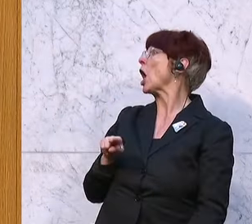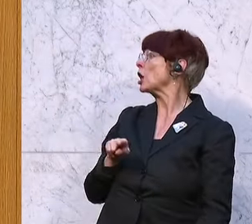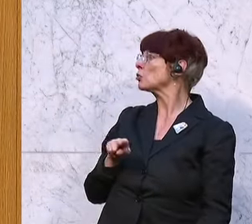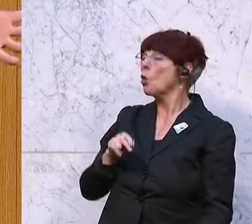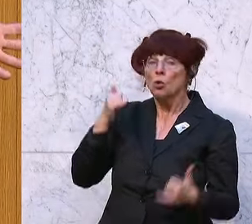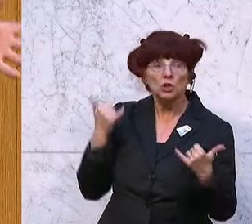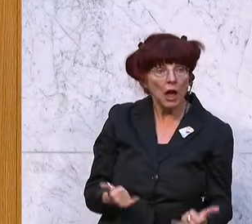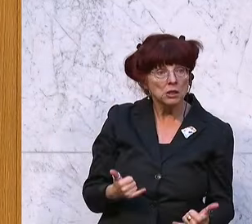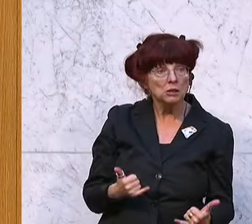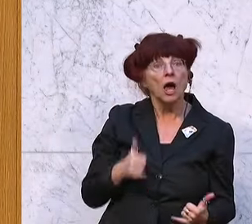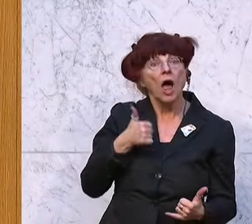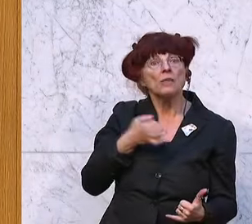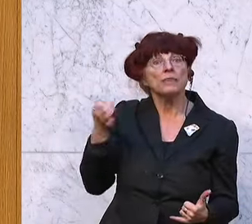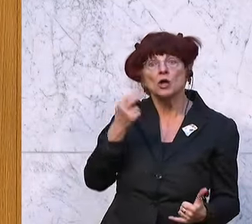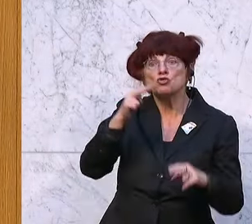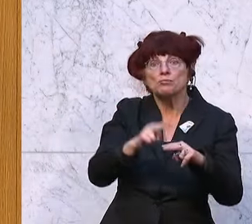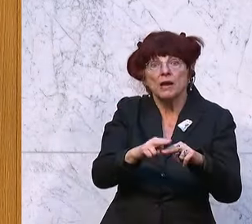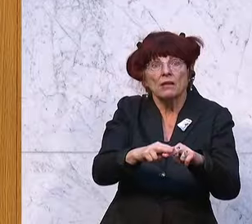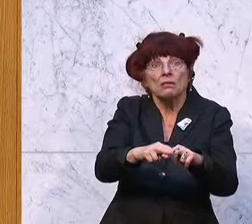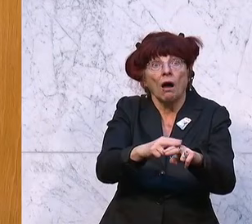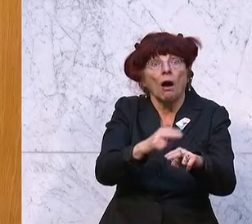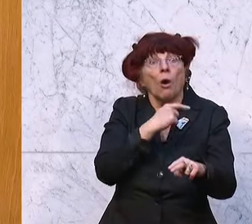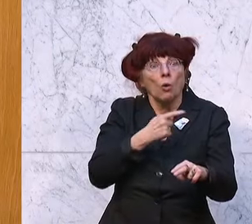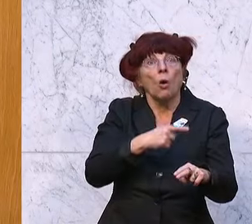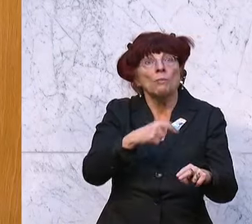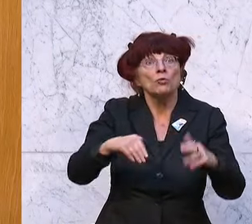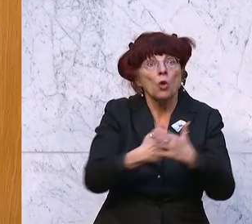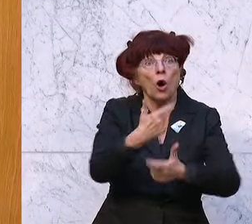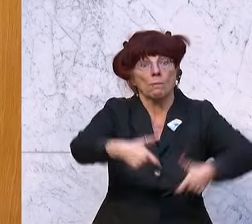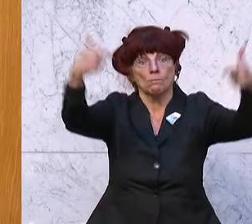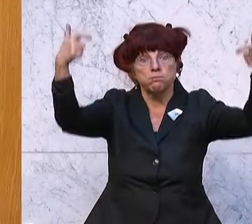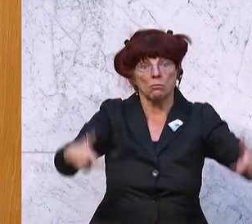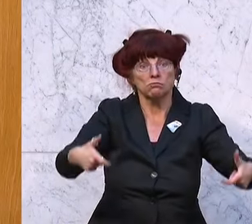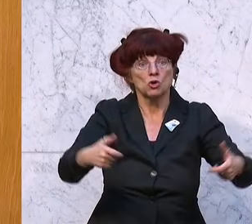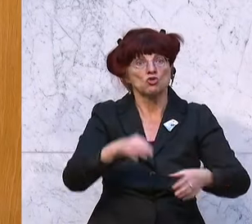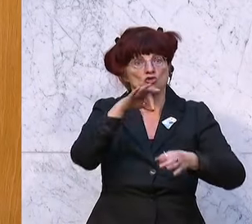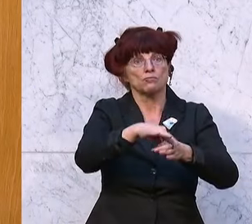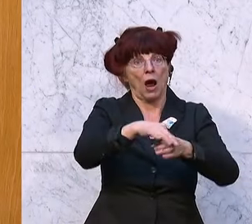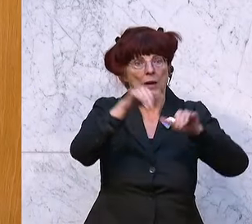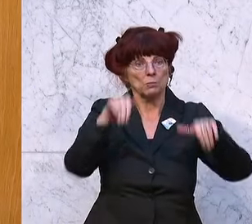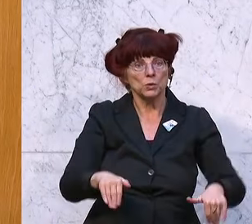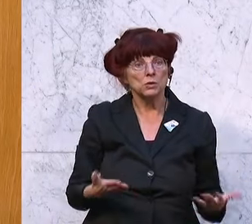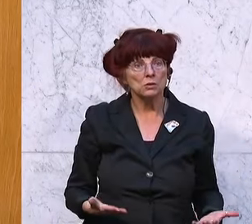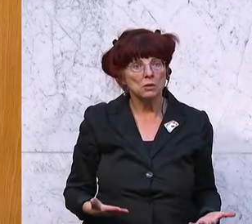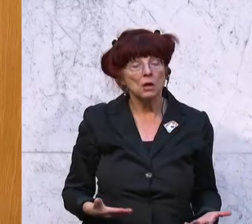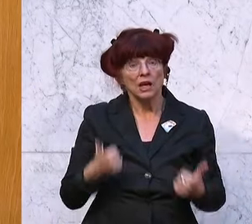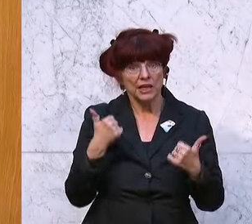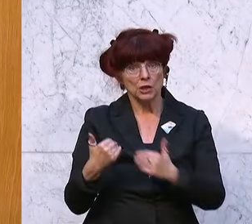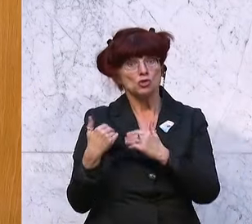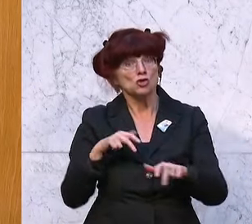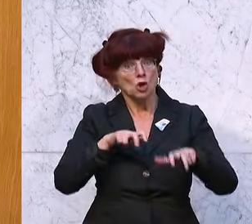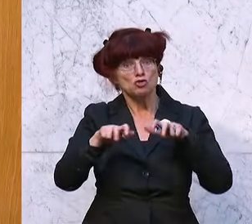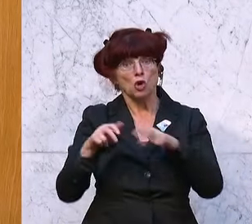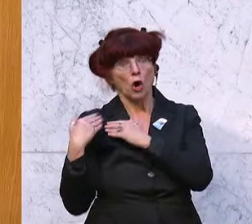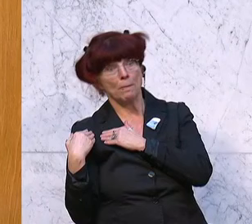plötzlich da, ist ja klar, weil die Situation so eine katastrophale ist und jetzt reden wir nicht mehr von Steuerentlastungen, jetzt reden wir von Kürzungen und